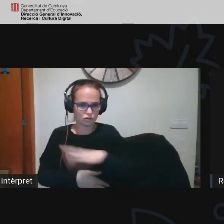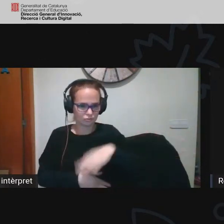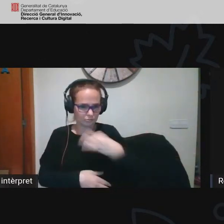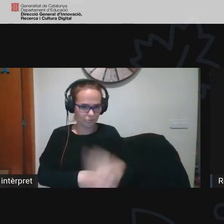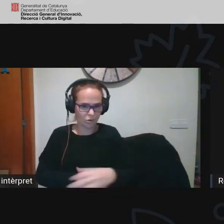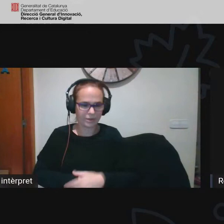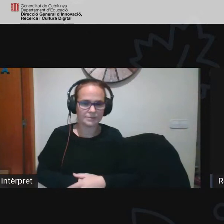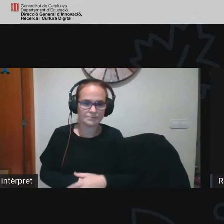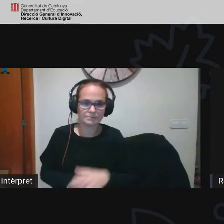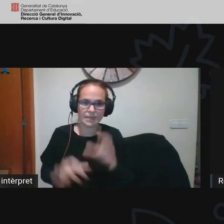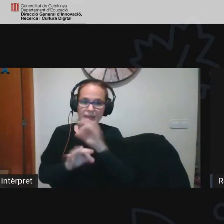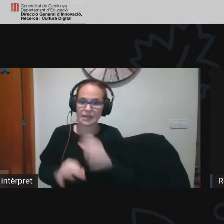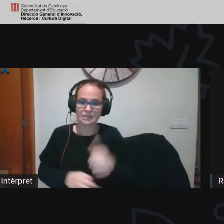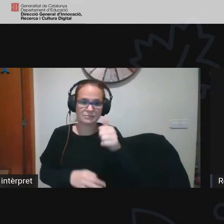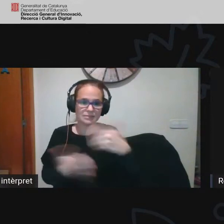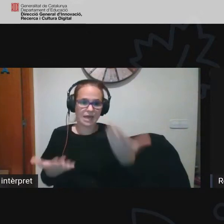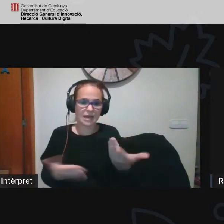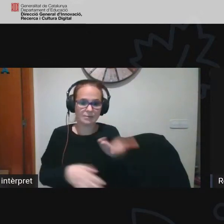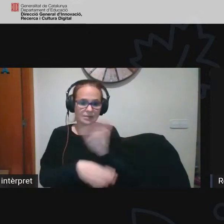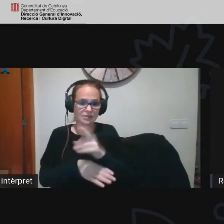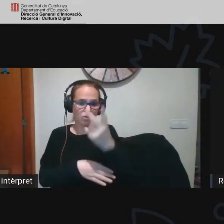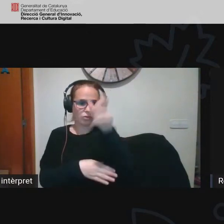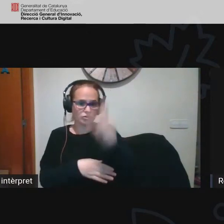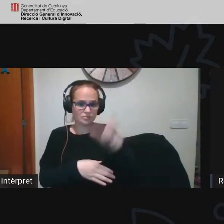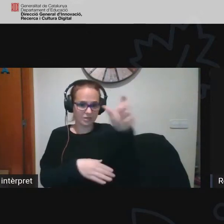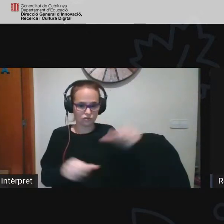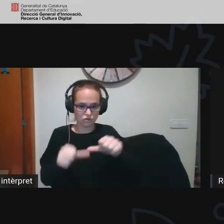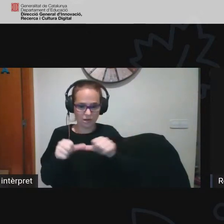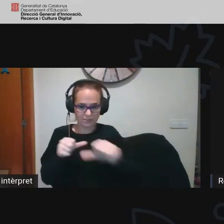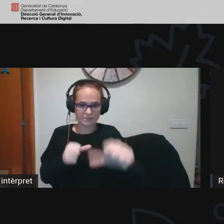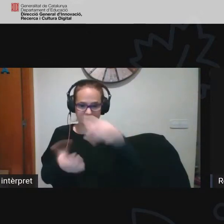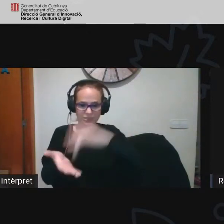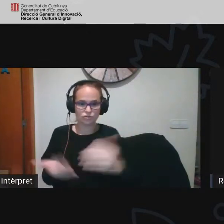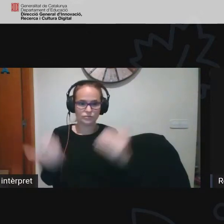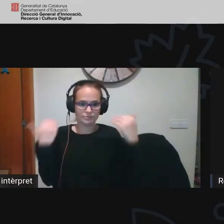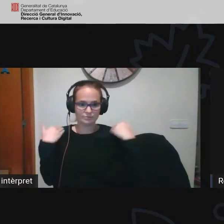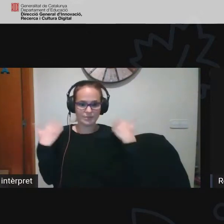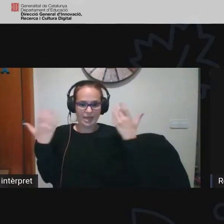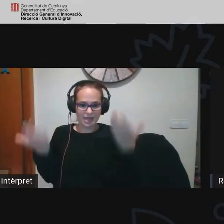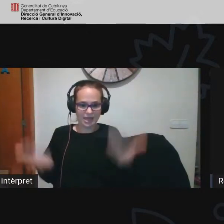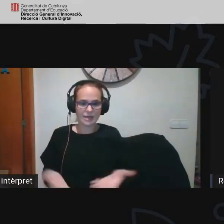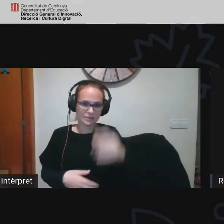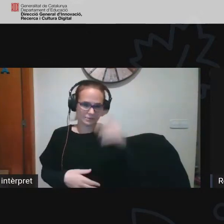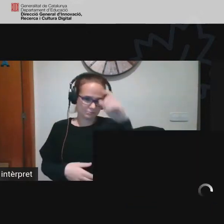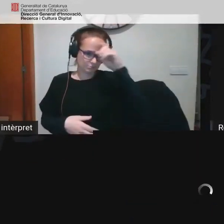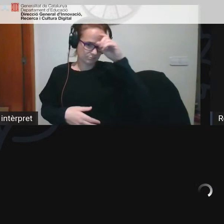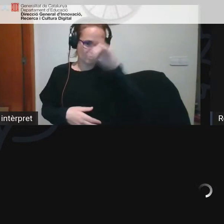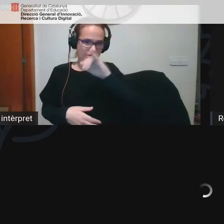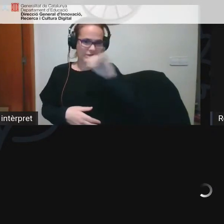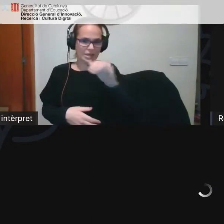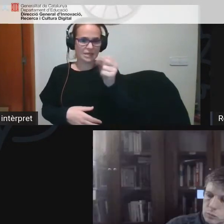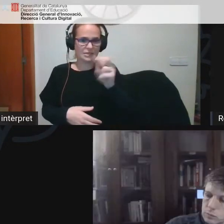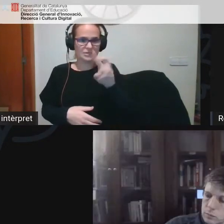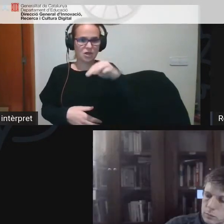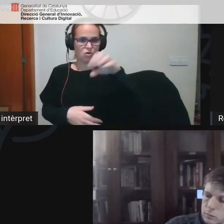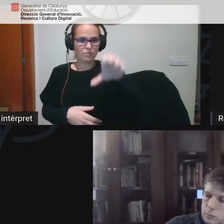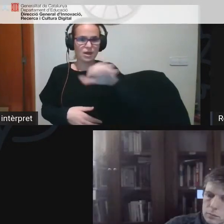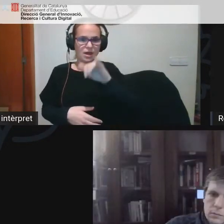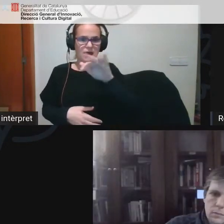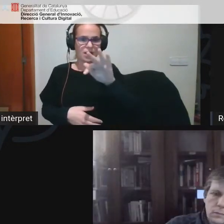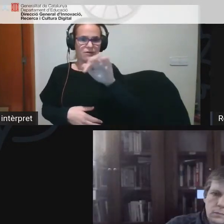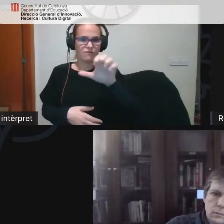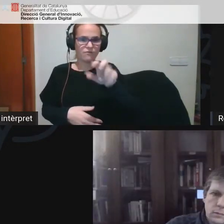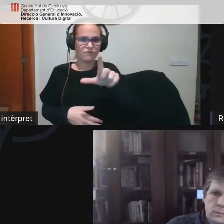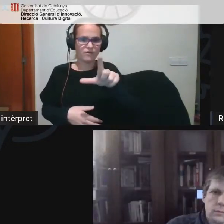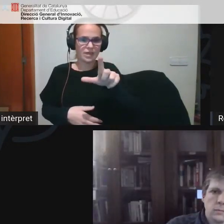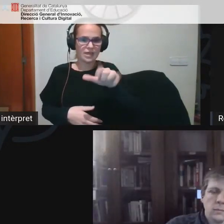a presentar les dues persones que portaran aquesta sessió fonamentalment que són en Jaume Feliu i la Marta